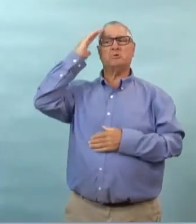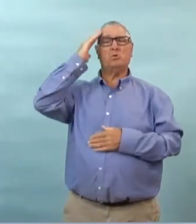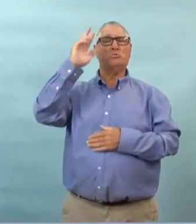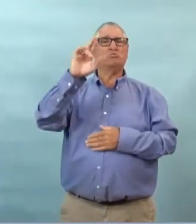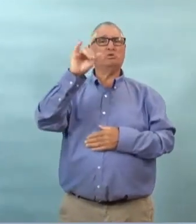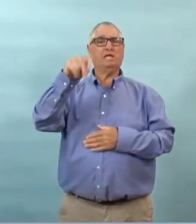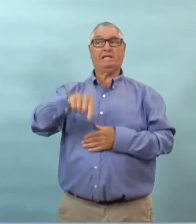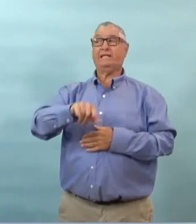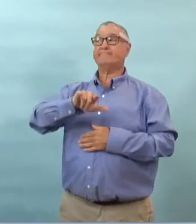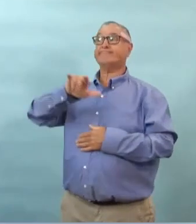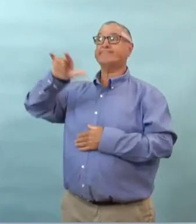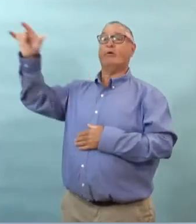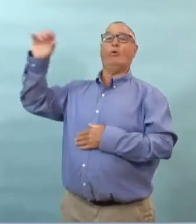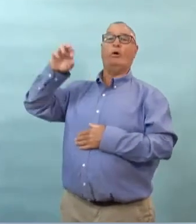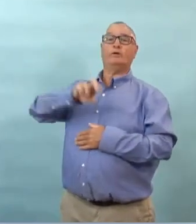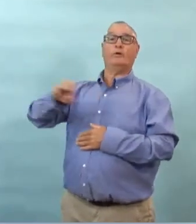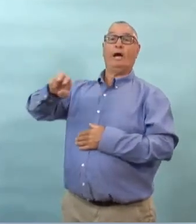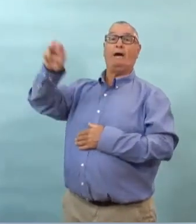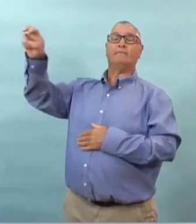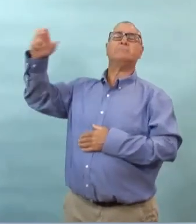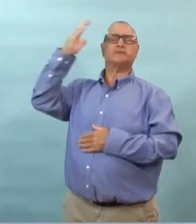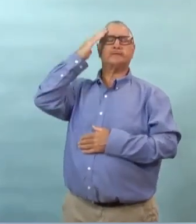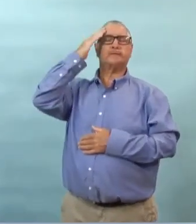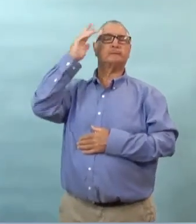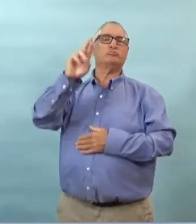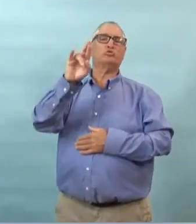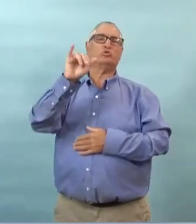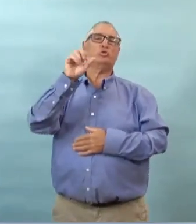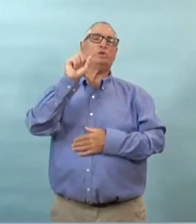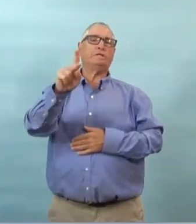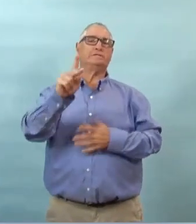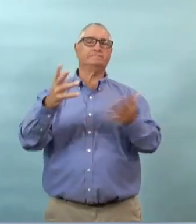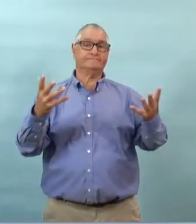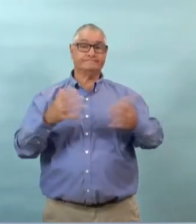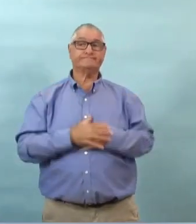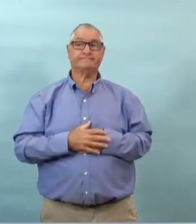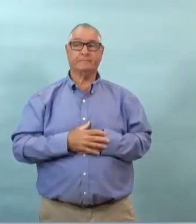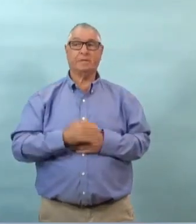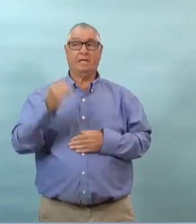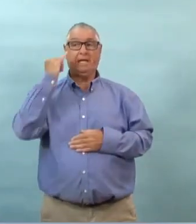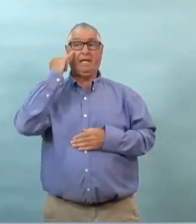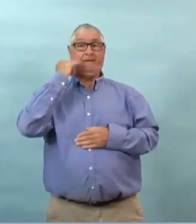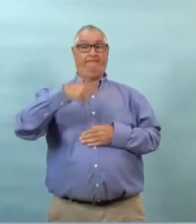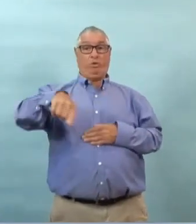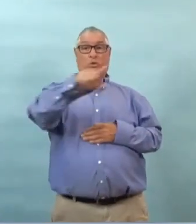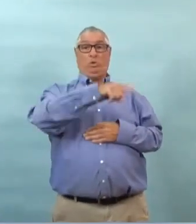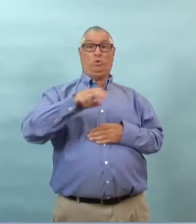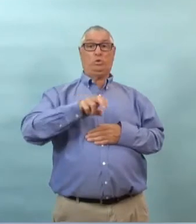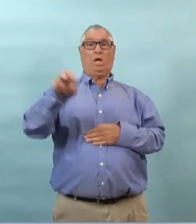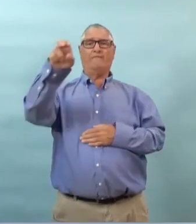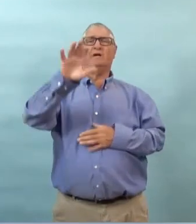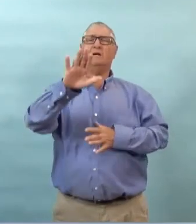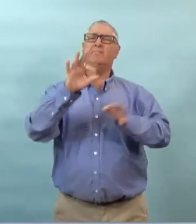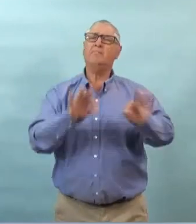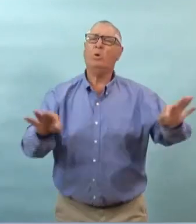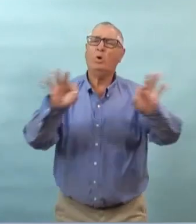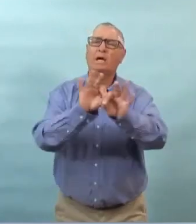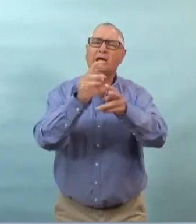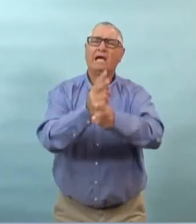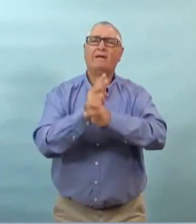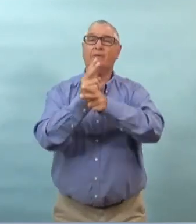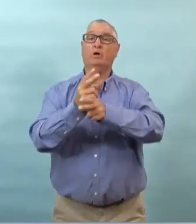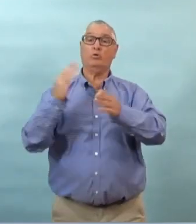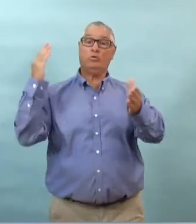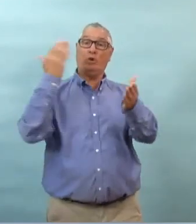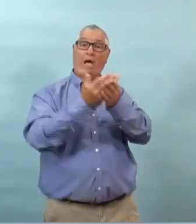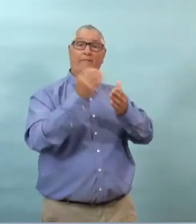que pour sa propre maison bien il y avait un risque lié à la transmission donc il faut essayer de garder ses distances tout en habitant dans la même